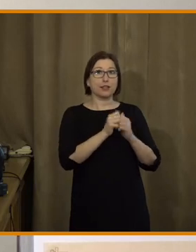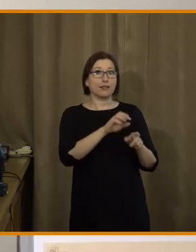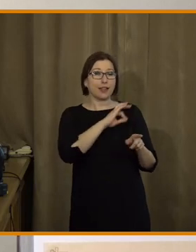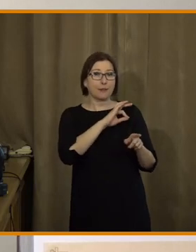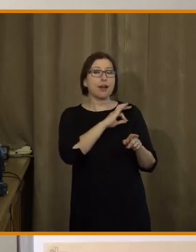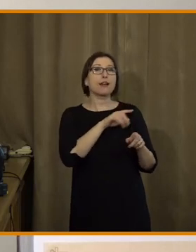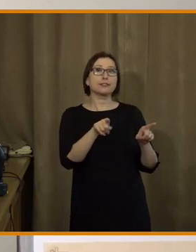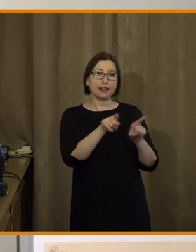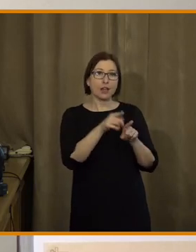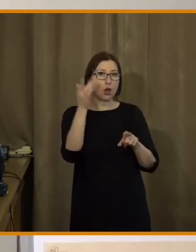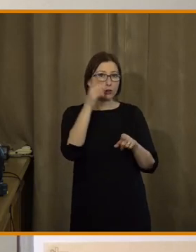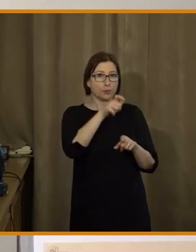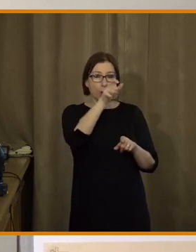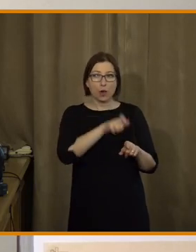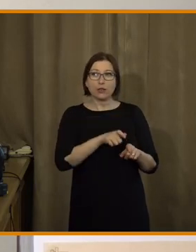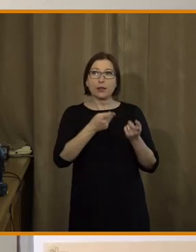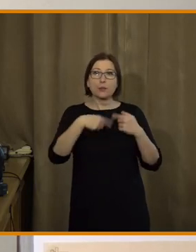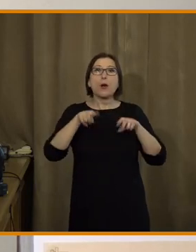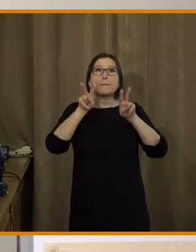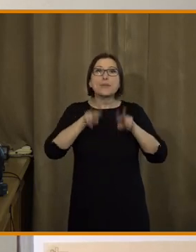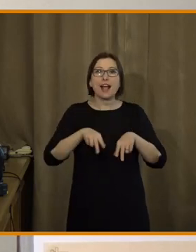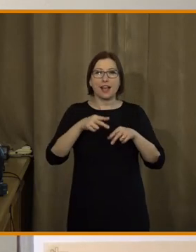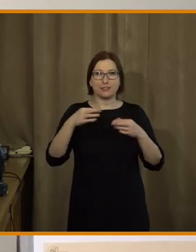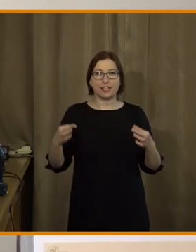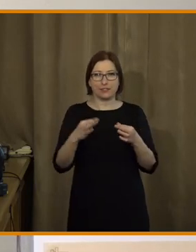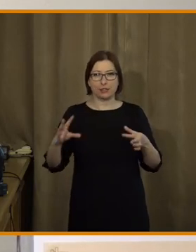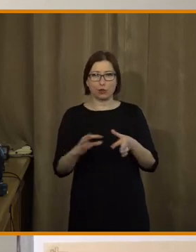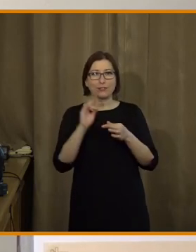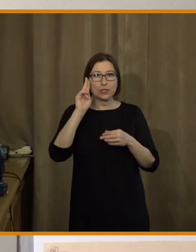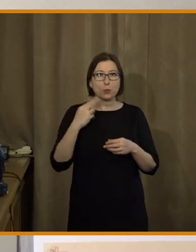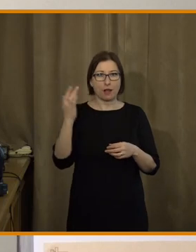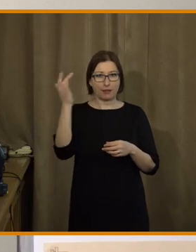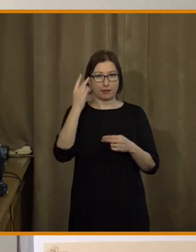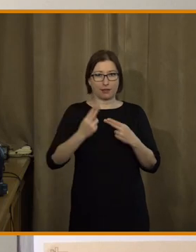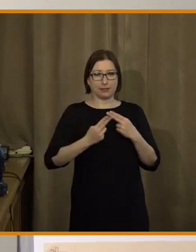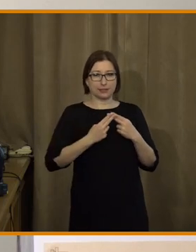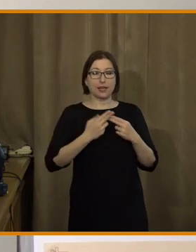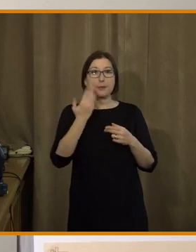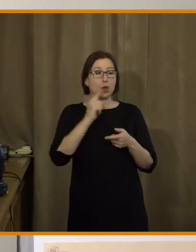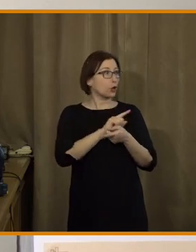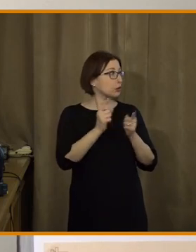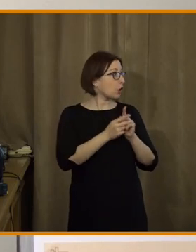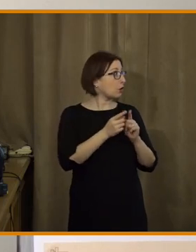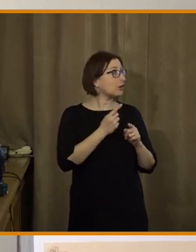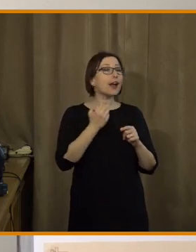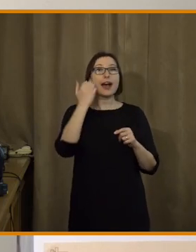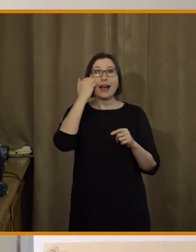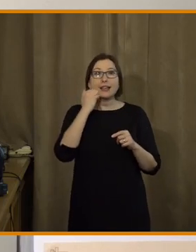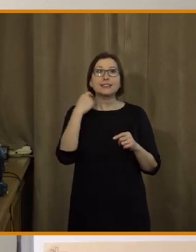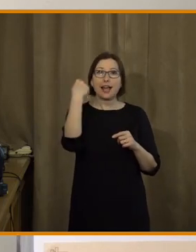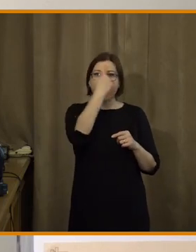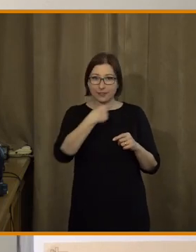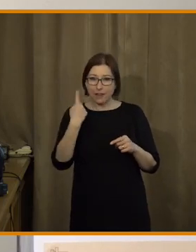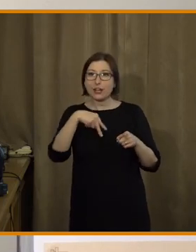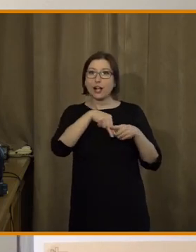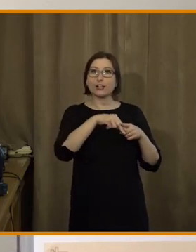především odbornice na právní aspekty umělé inteligence, protože jsme se mezi tím domluvili, že ukážeme lidskou tvář tím, že Alžběta